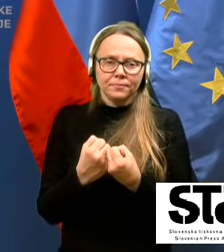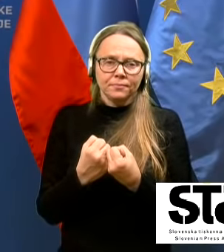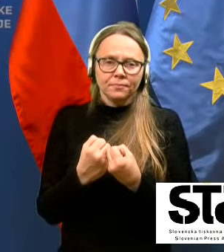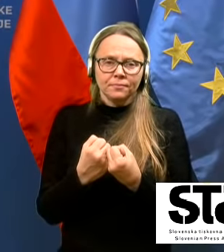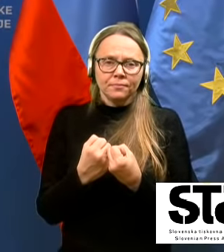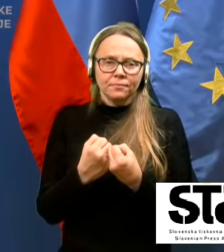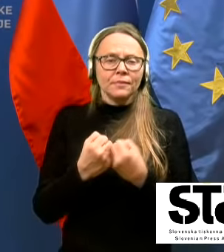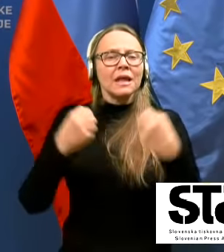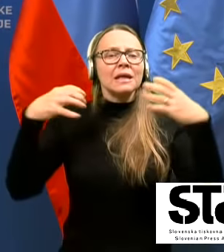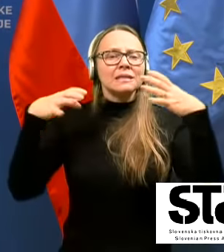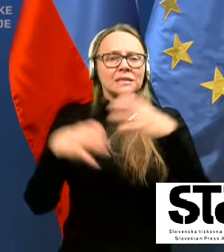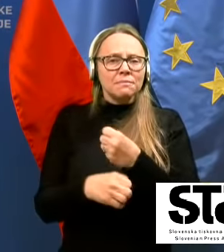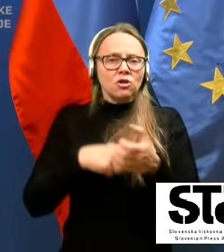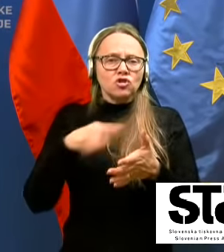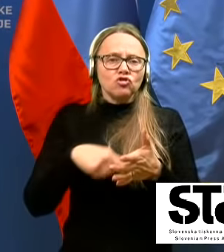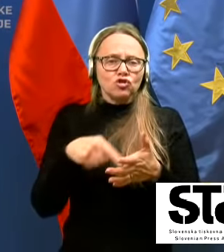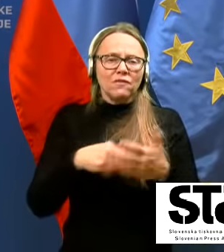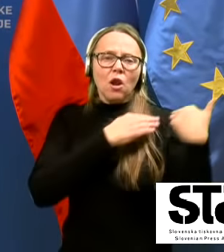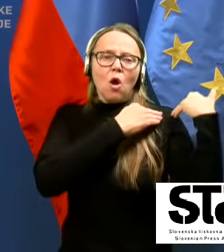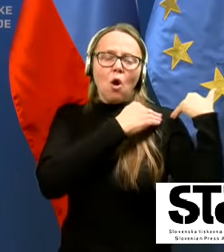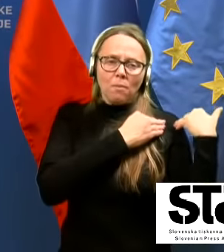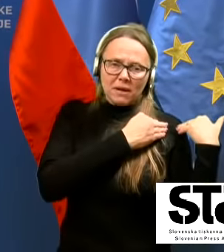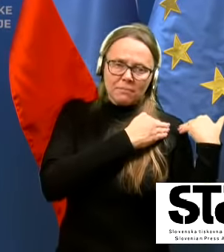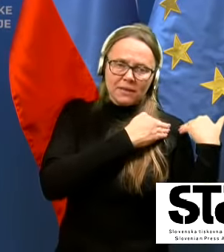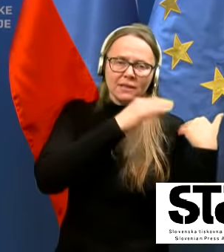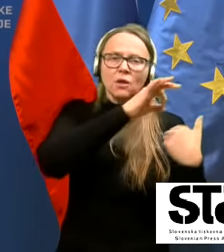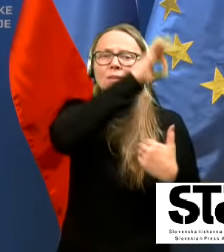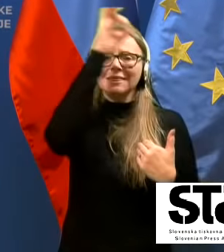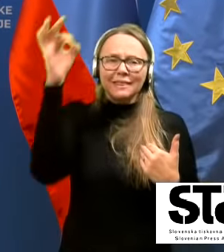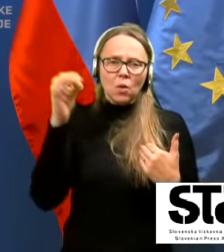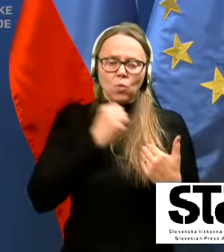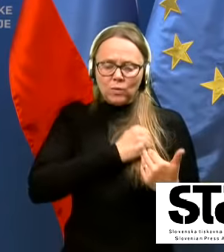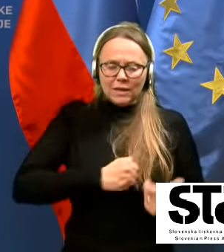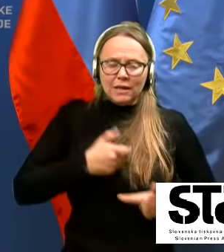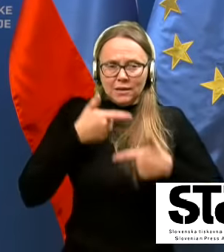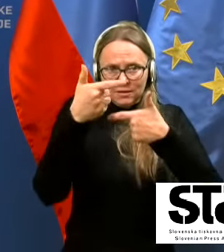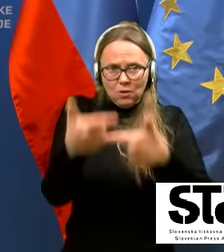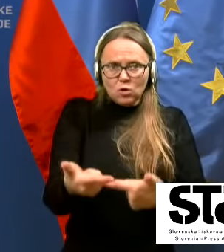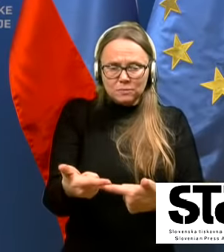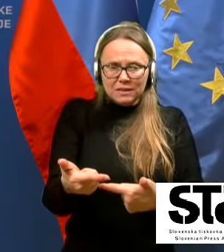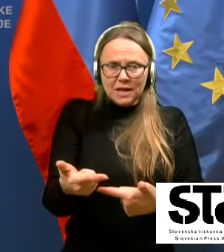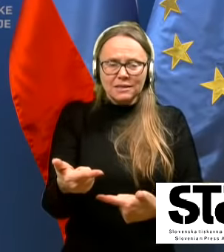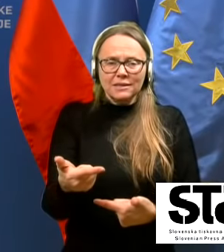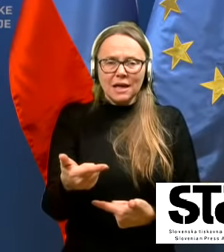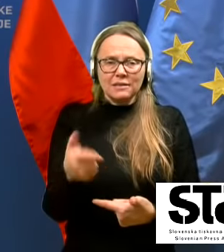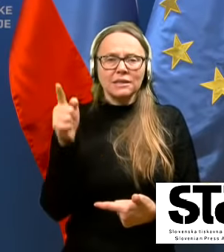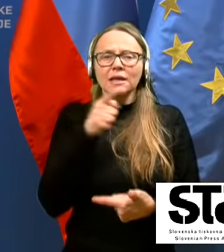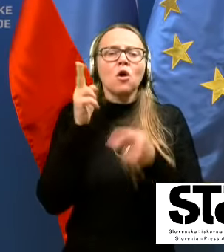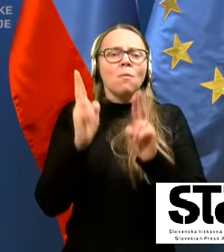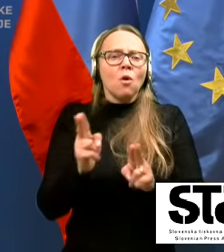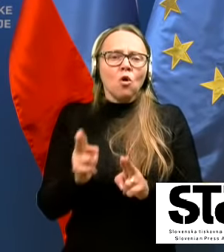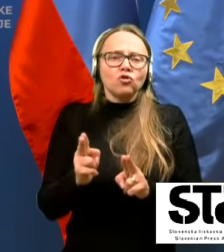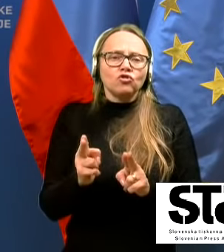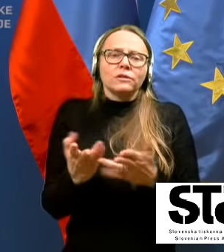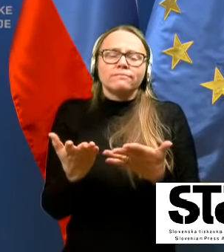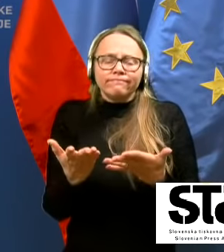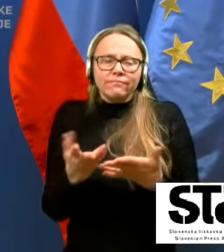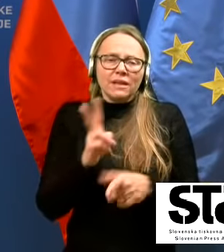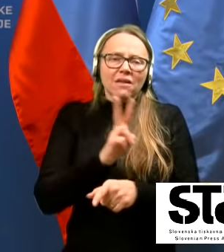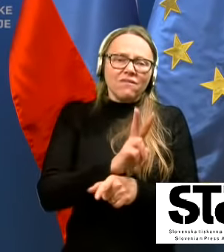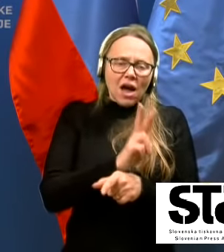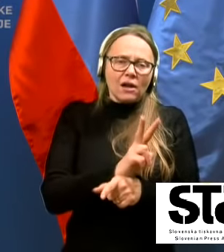zmanjšati, seveda, število obremenitev oziroma dnevnih hospitalizacij in omogočiti neko relativno varno sproščanje